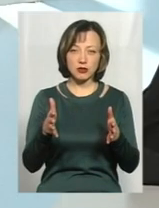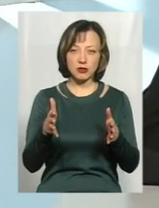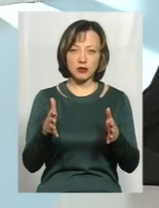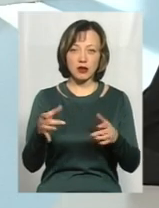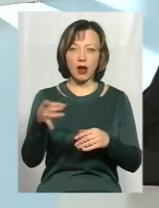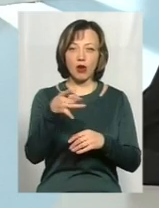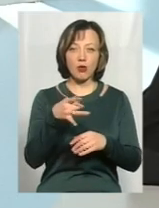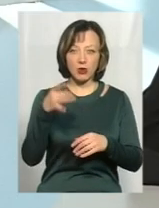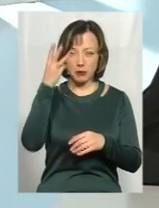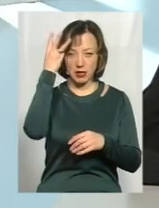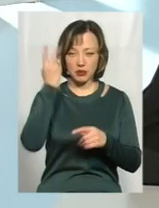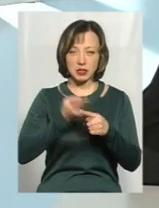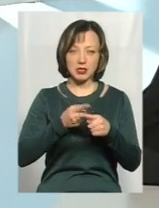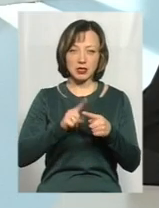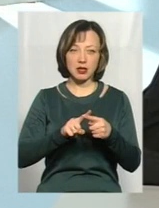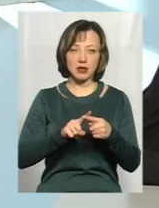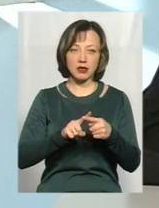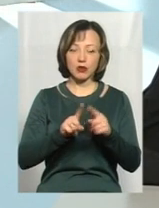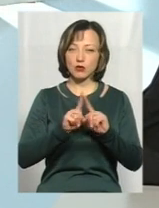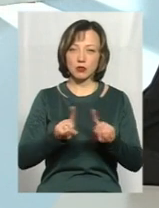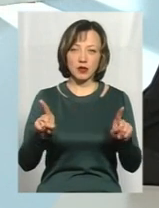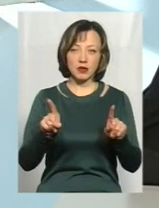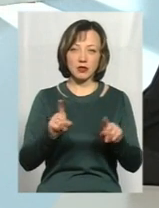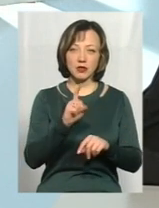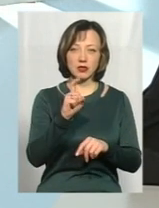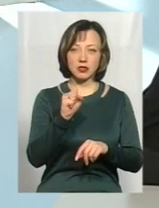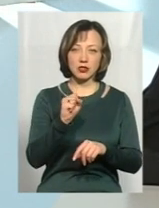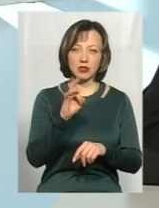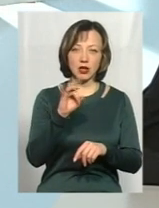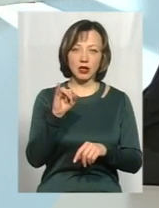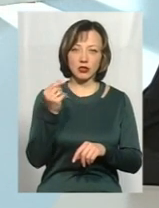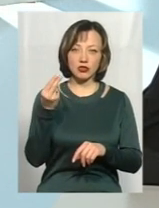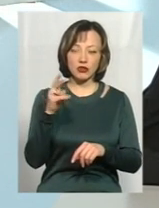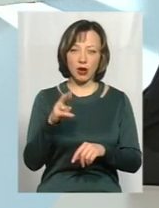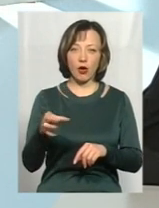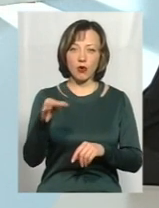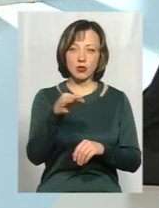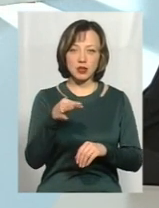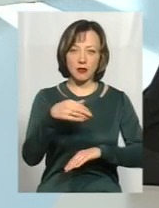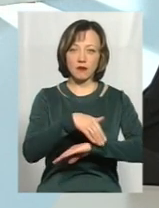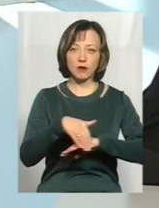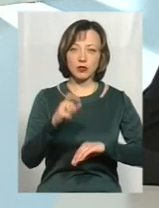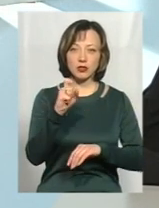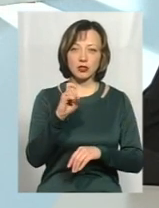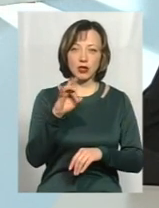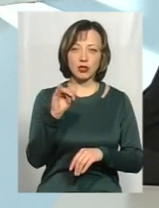злочинні мікрорайони, це в нас особливо Заріччя-Озерна, вулиця Заріччанська,